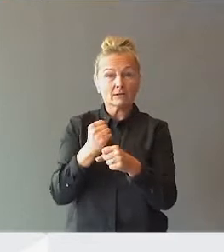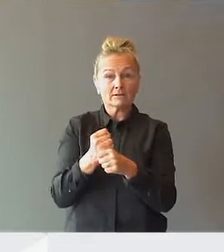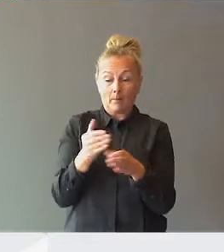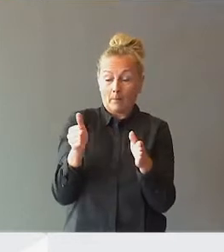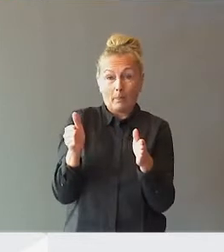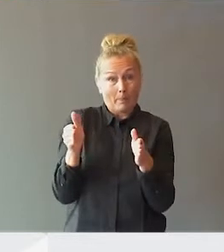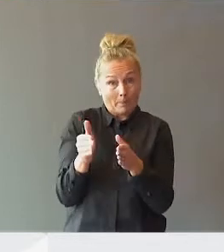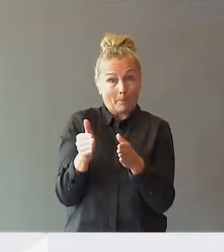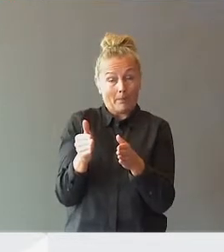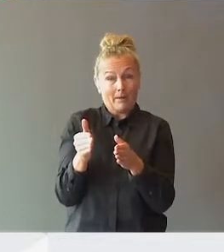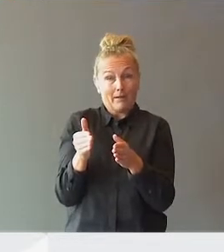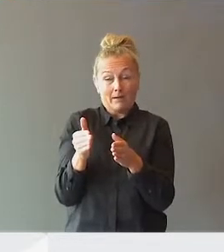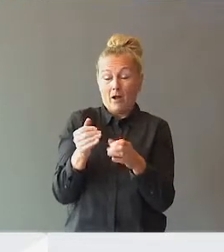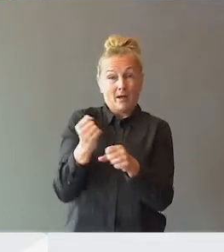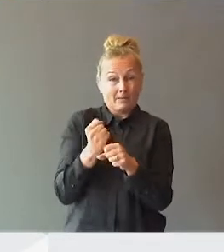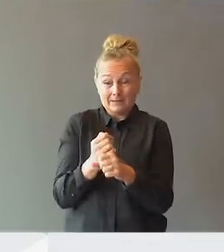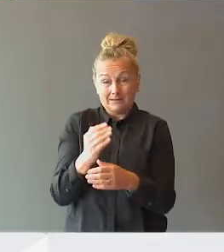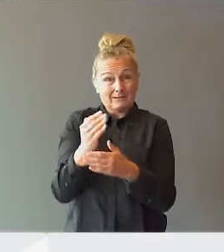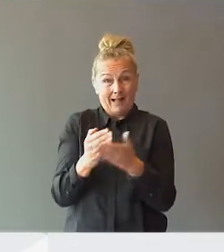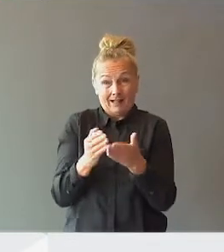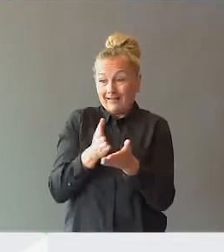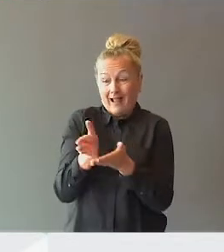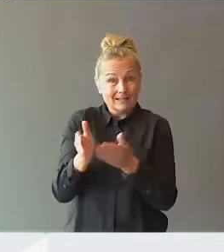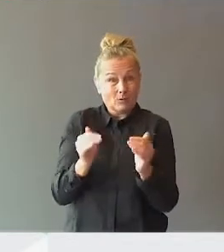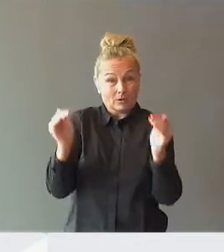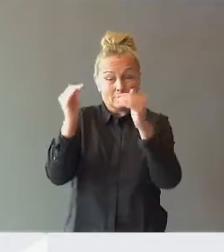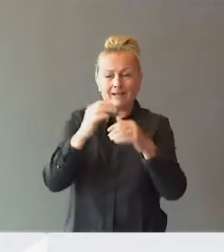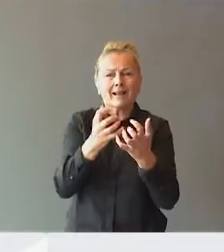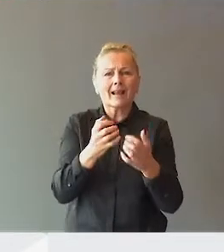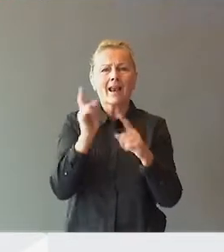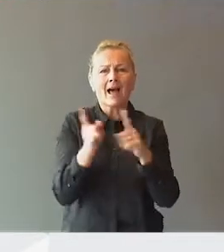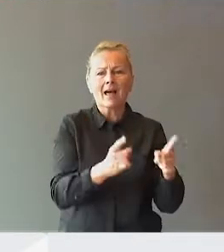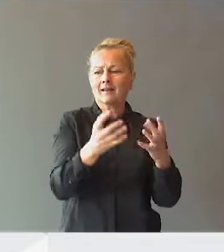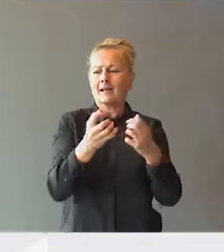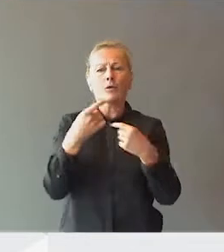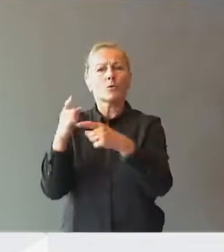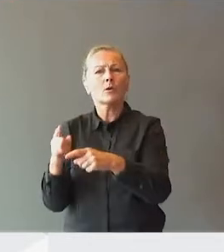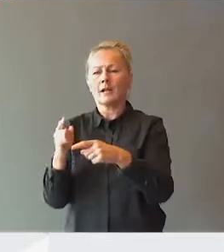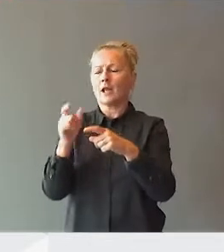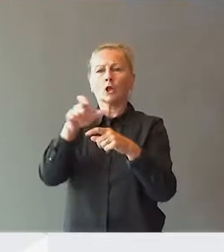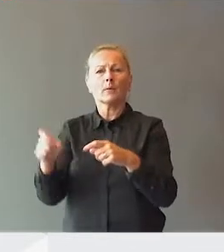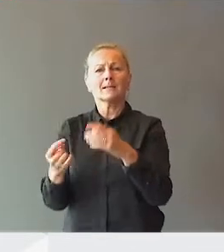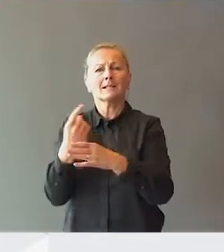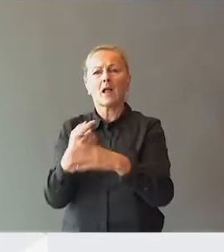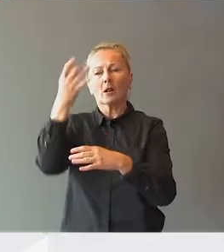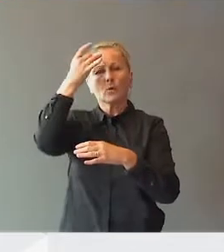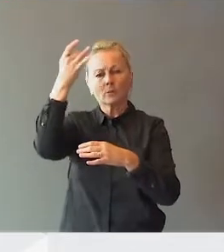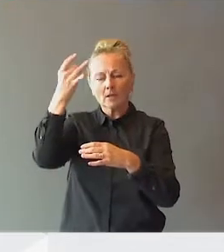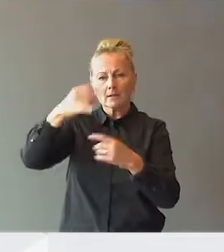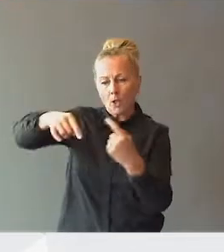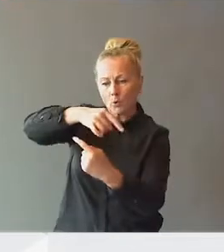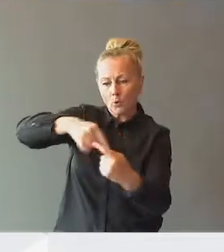arbeidsdelt organisasjon, så det vi trenger er lærere, vi trenger ulike typer av spesialisk kompetanse rundt eleven,